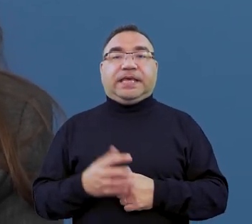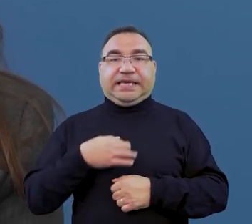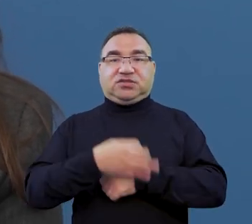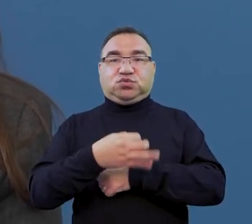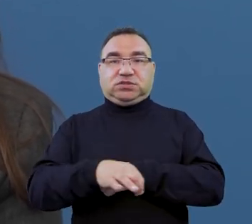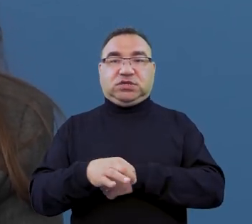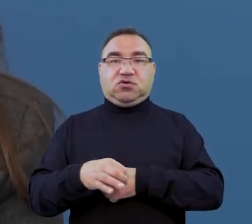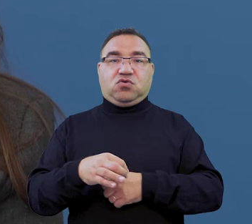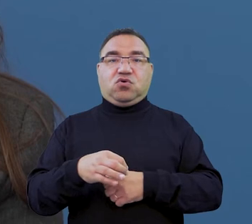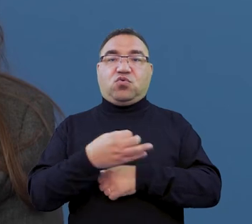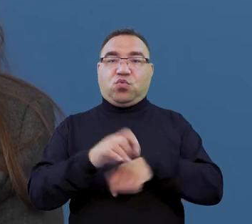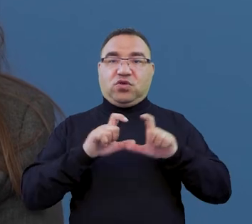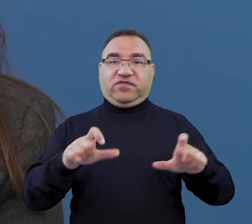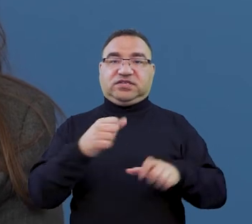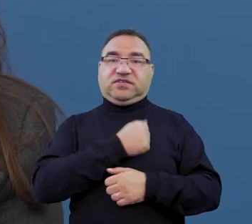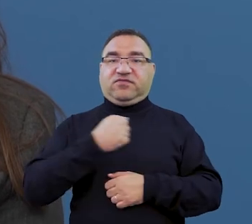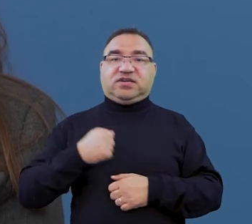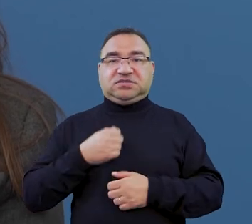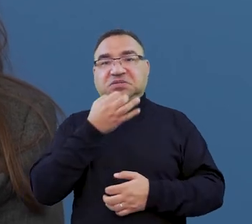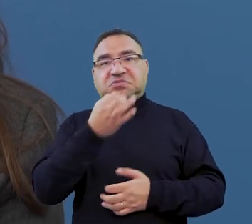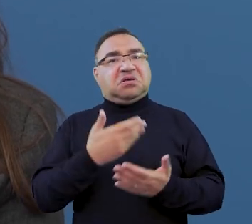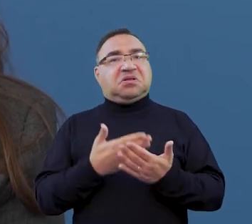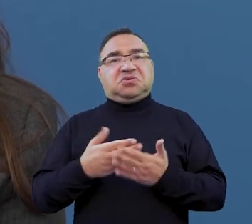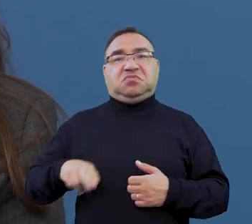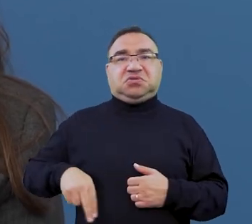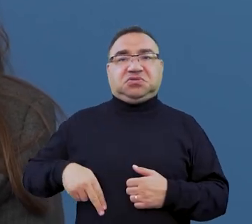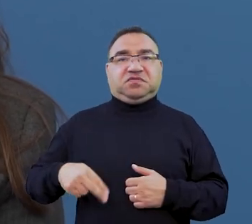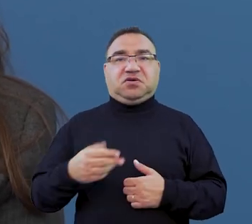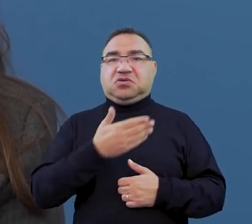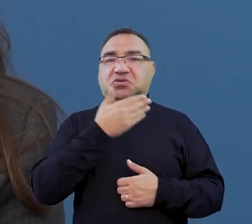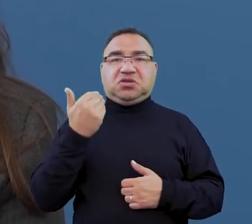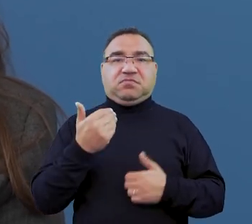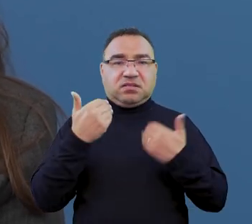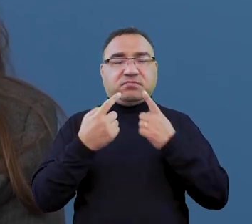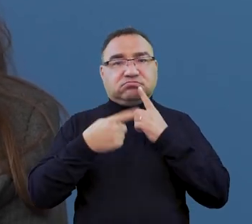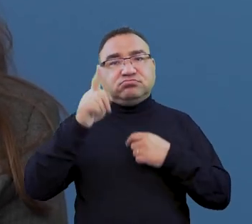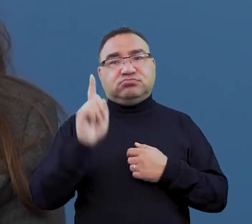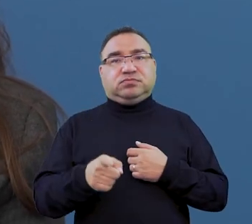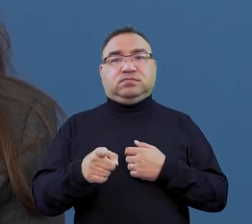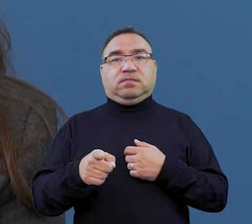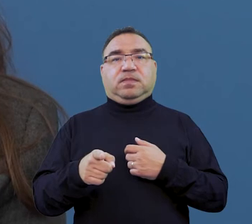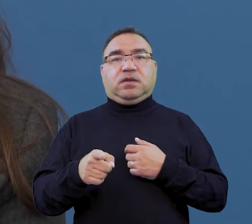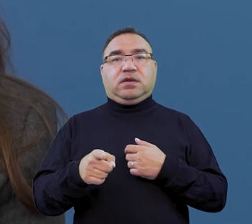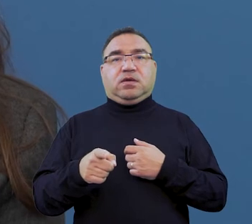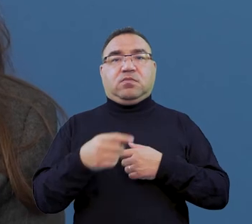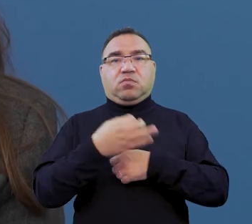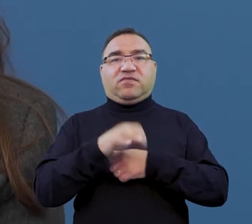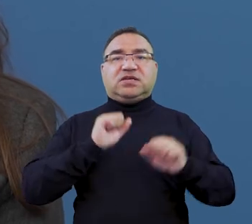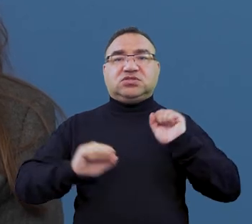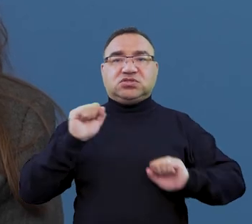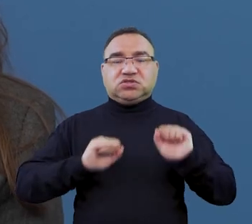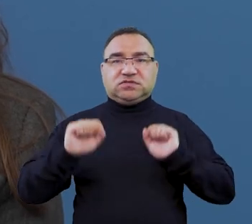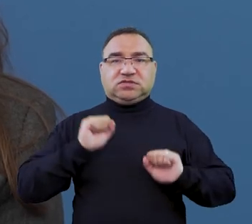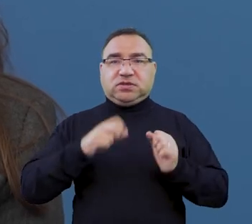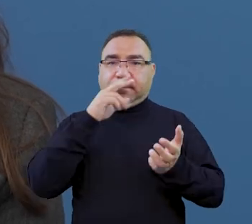studentką Uniwersytetu Warszawskiego i chciałabym dowiedzieć się, dlaczego ministerstwo nie wydało odpowiedniego rozporządzenia nakazującego prowadzenia ćwiczeń,